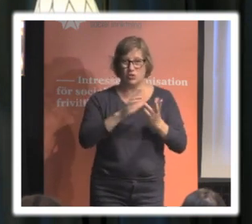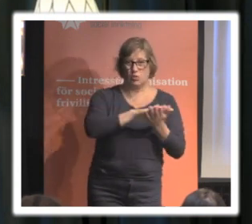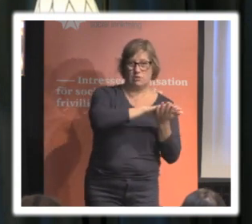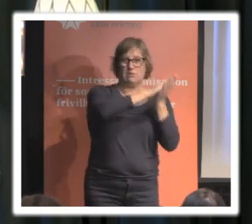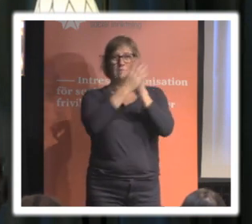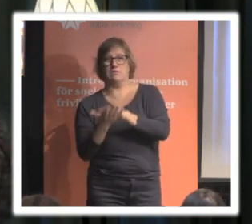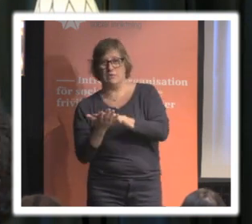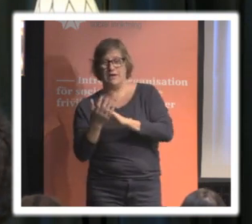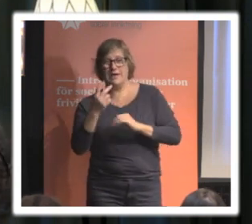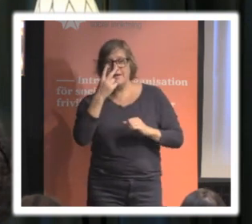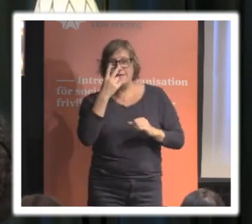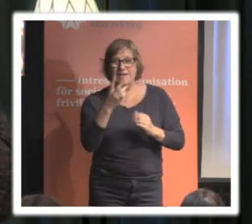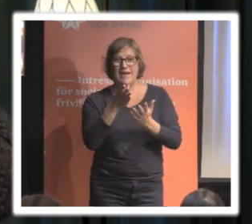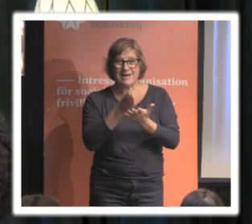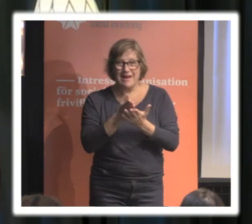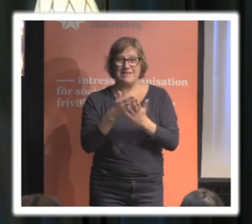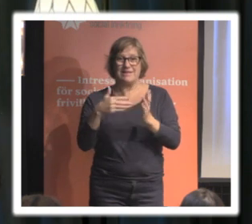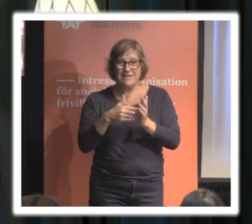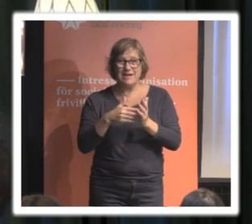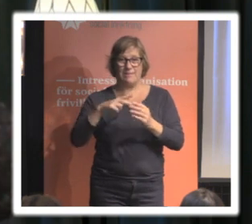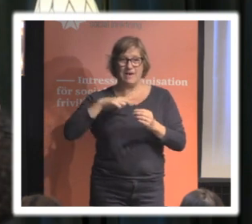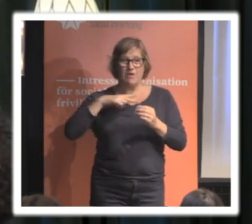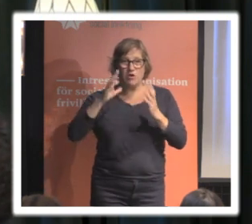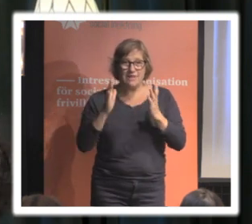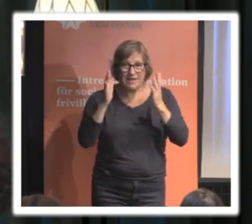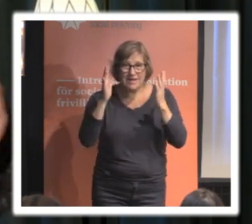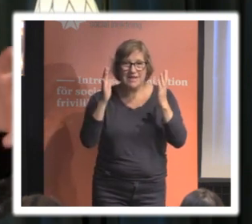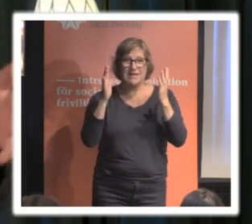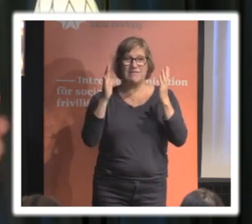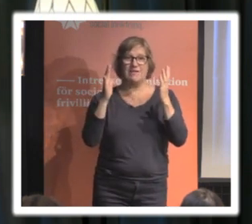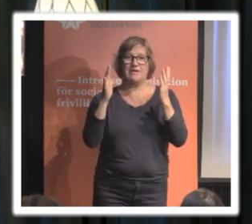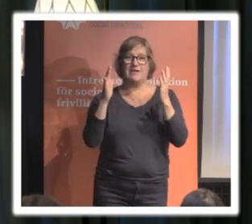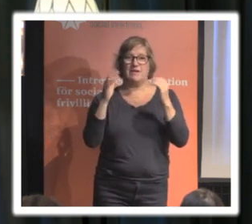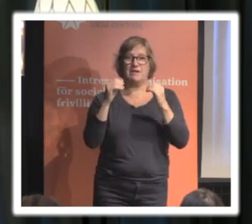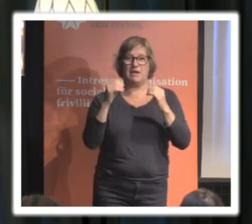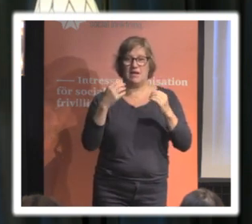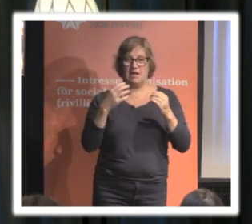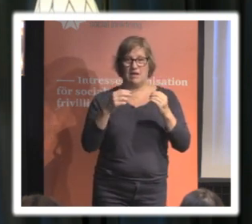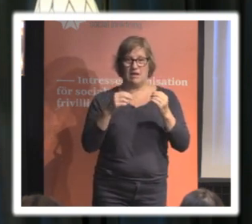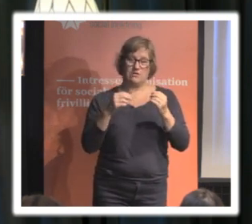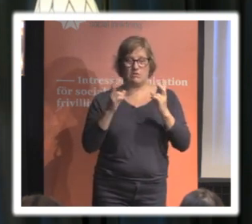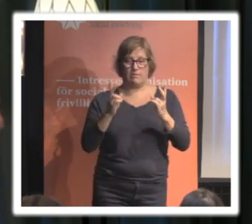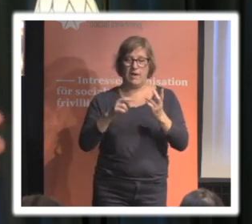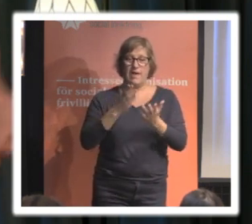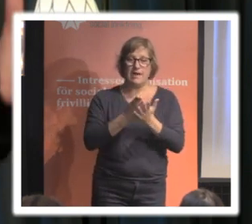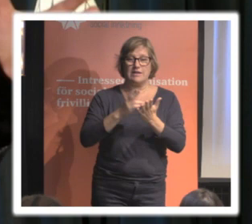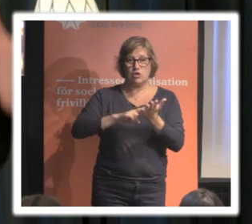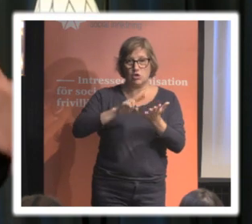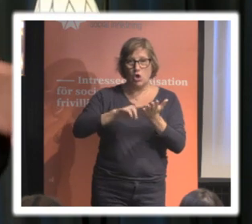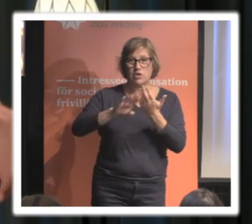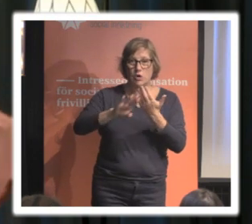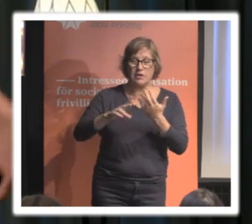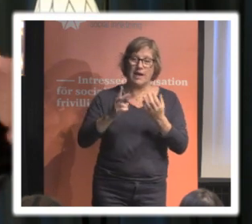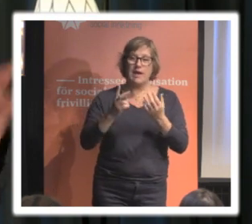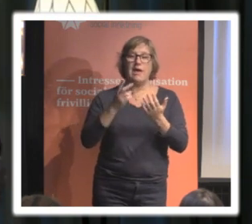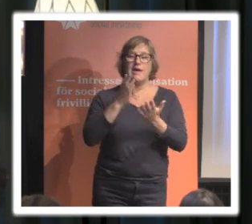att se rätten till privatliv som innefattande sin rätt till dataskydd eller en rätt till dataskydd som ett sätt att